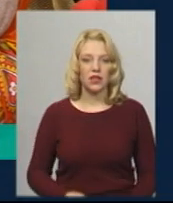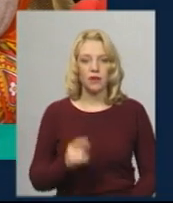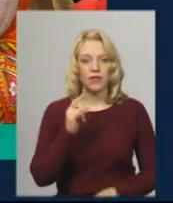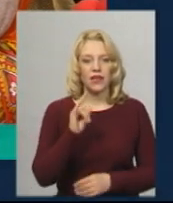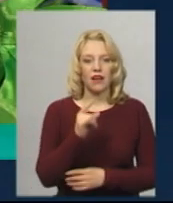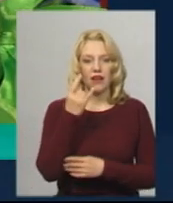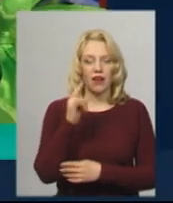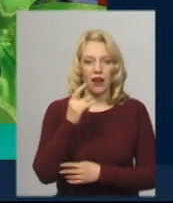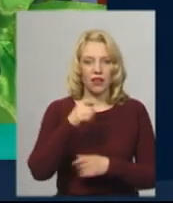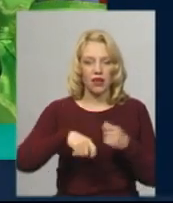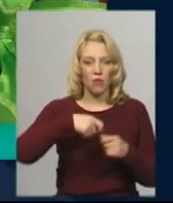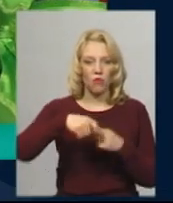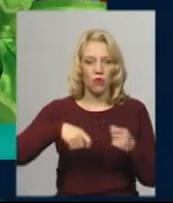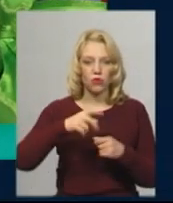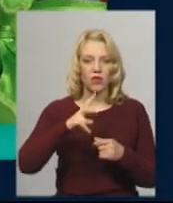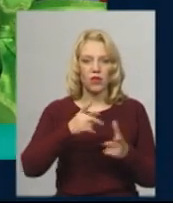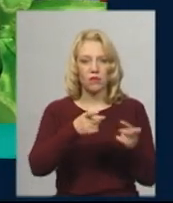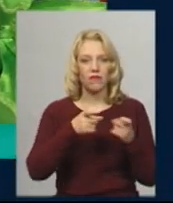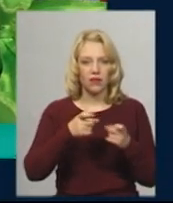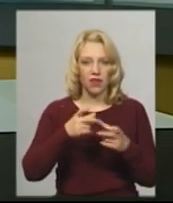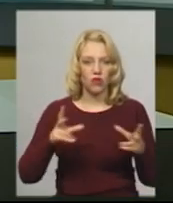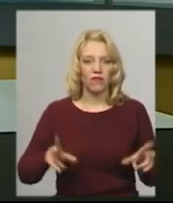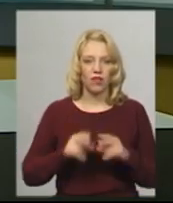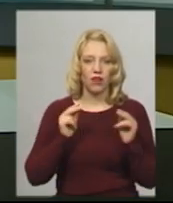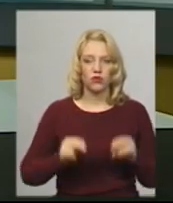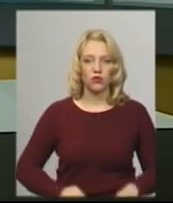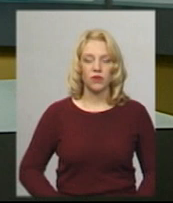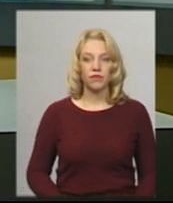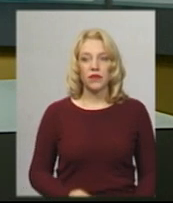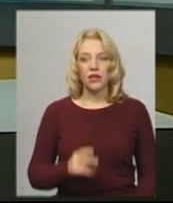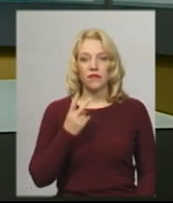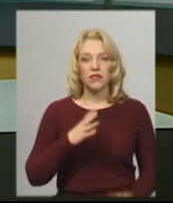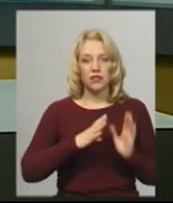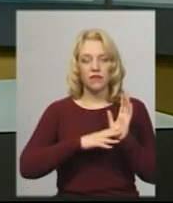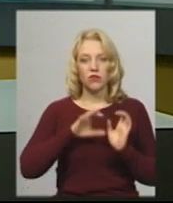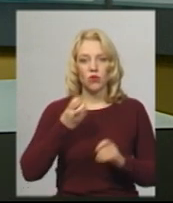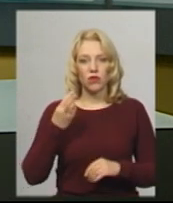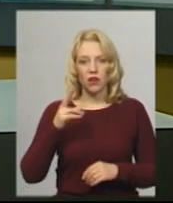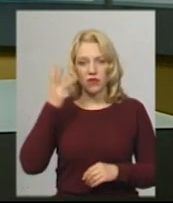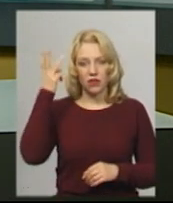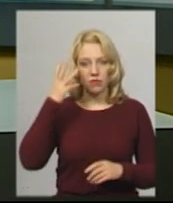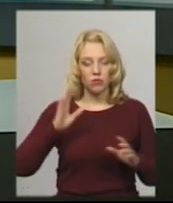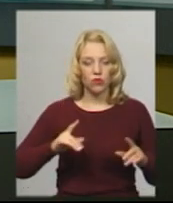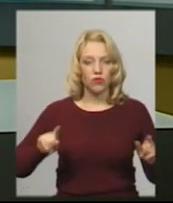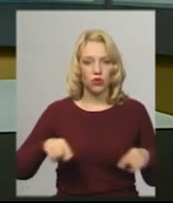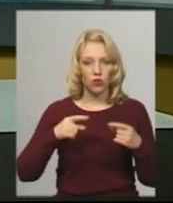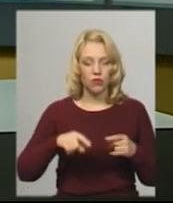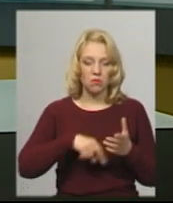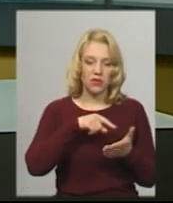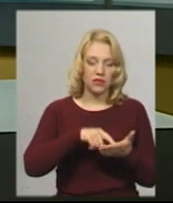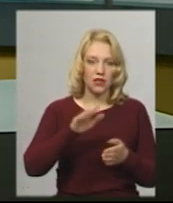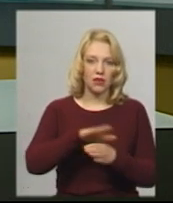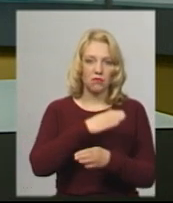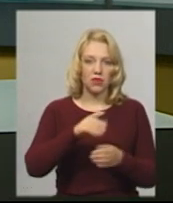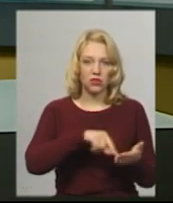Хмельницької майстрині привертають в дачу? Музика З 29 травня на Хмельниччині відновлять міські та міжміські